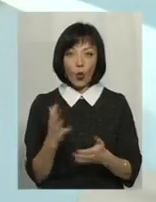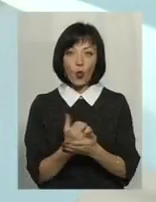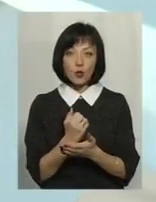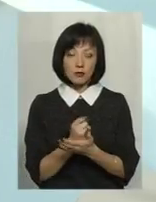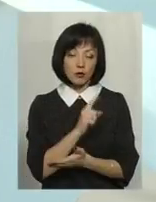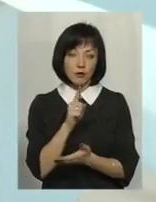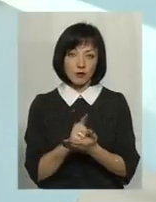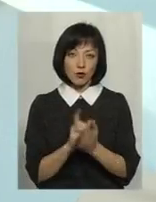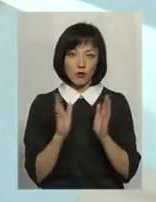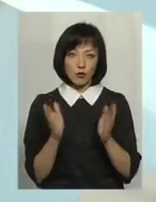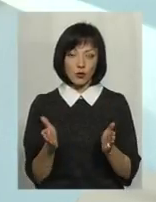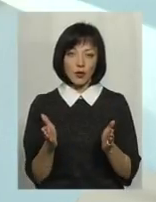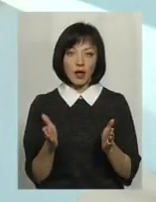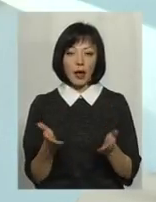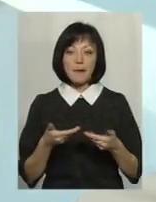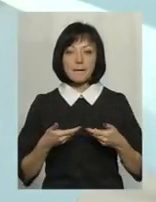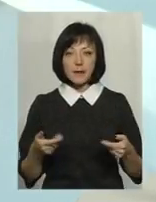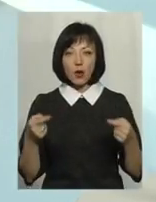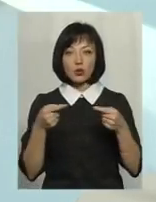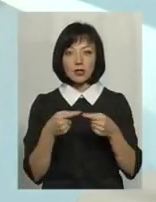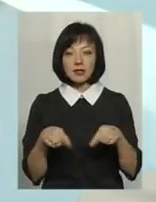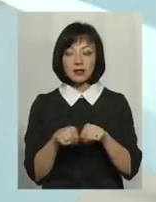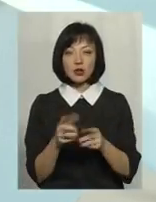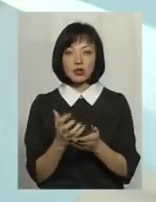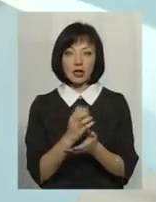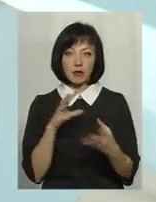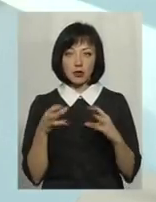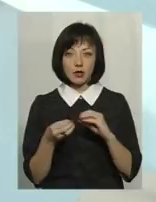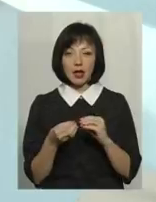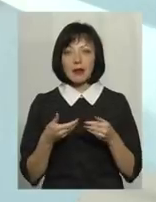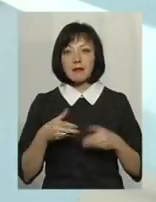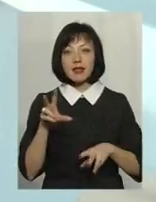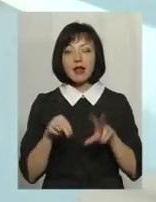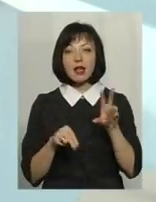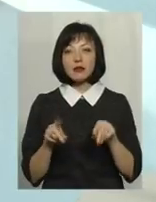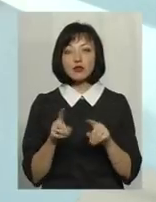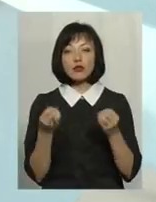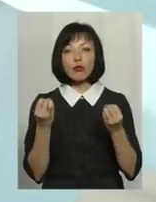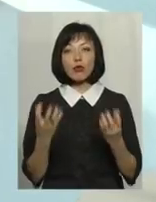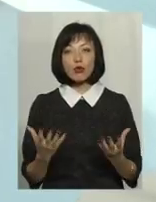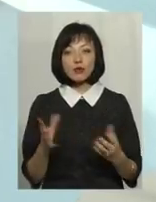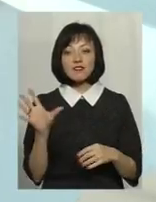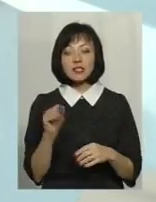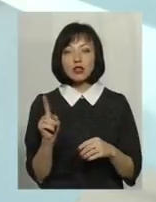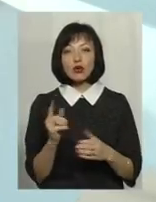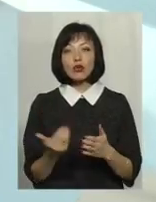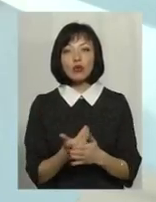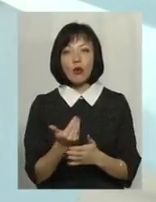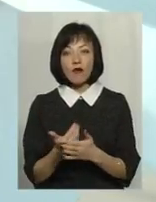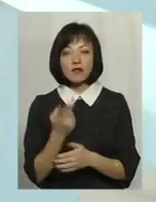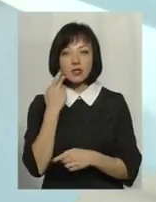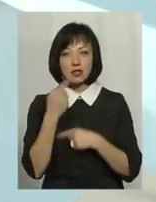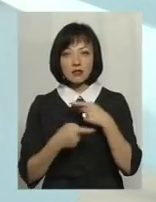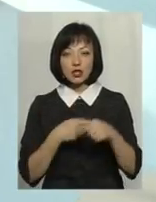неминучий, кажуть. Тобто, ми однозначно тоді досягнемо результату. Ми надіємося, що просто все, що нове, воно